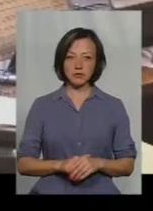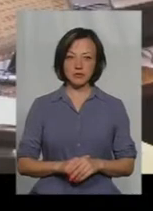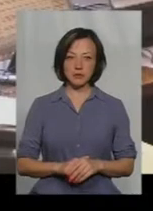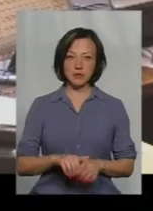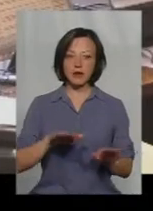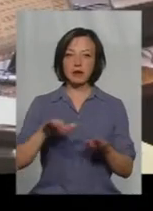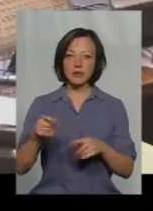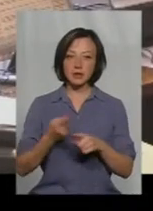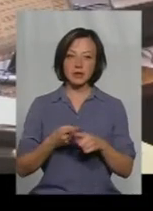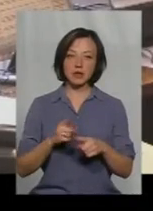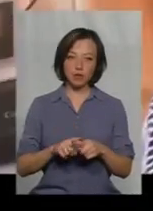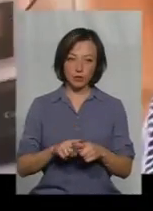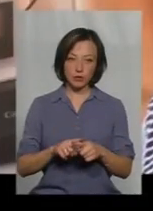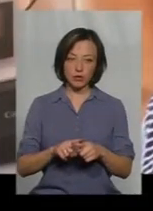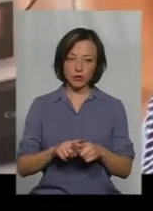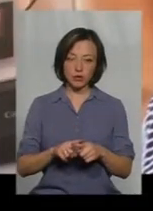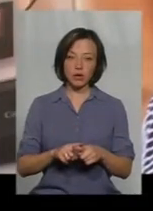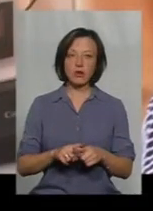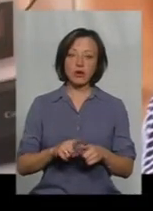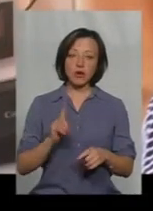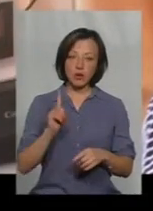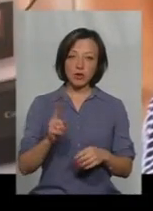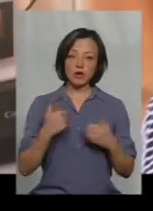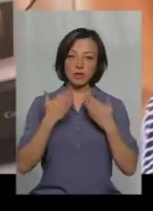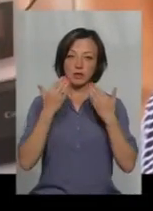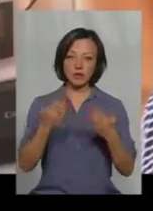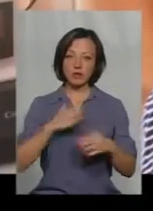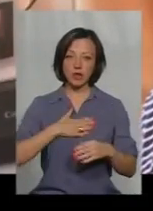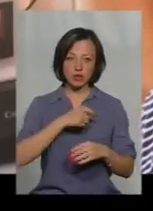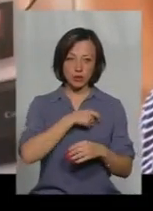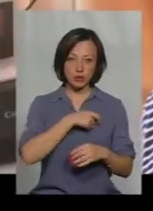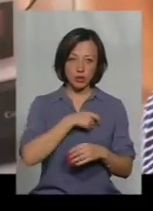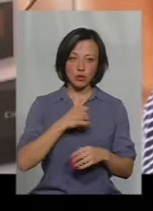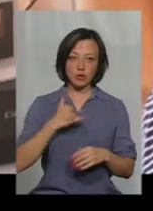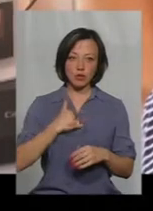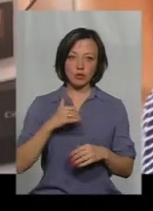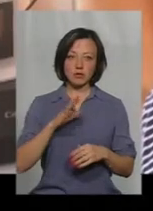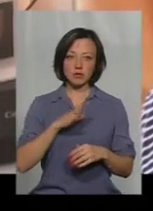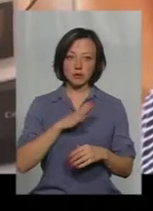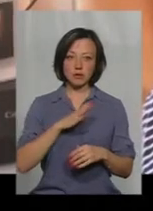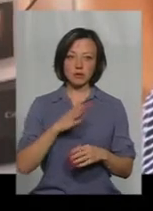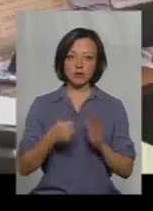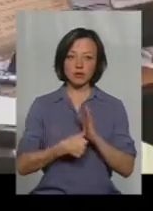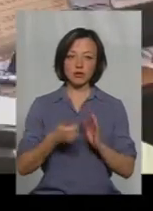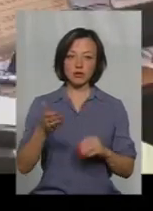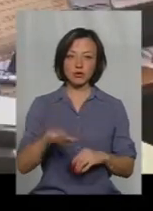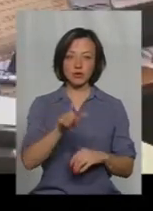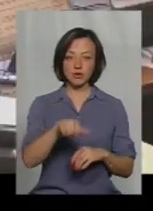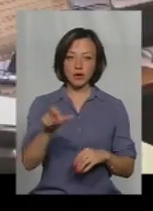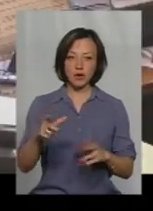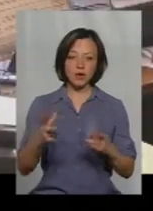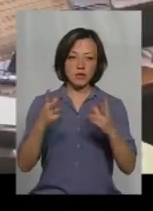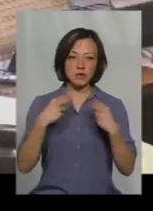Після того – нуль. Хоча ми звертались до наших депутатів, а в нас їх було вдякувати ЄС-6, вони